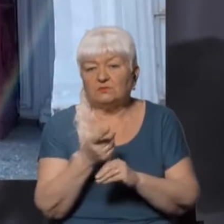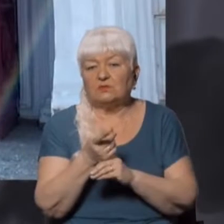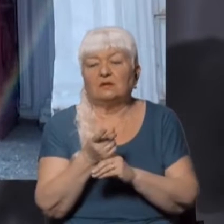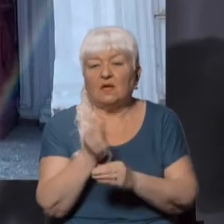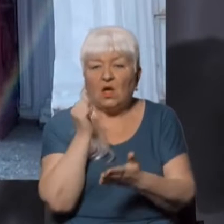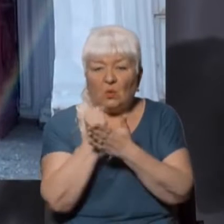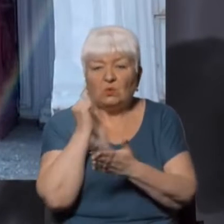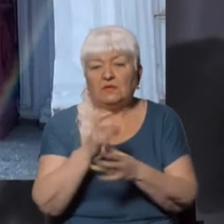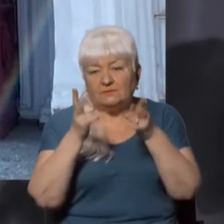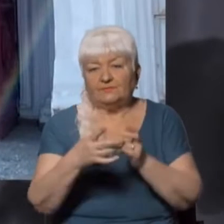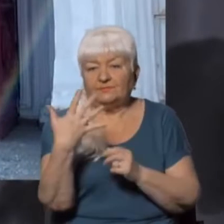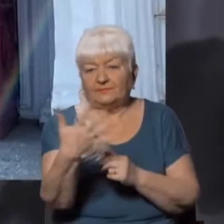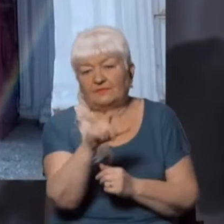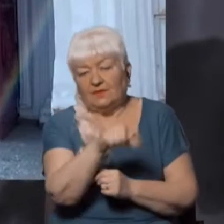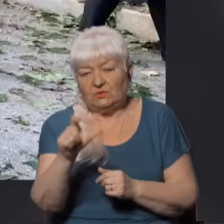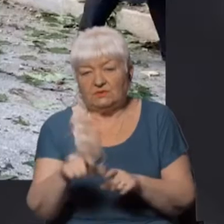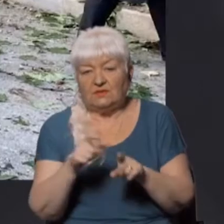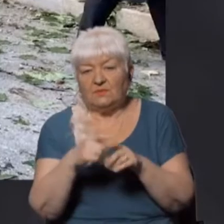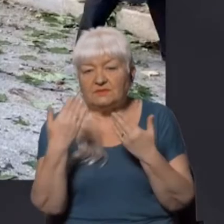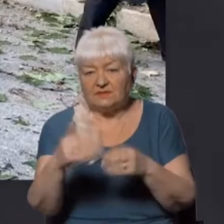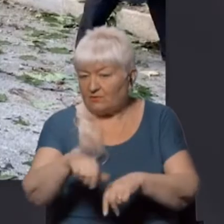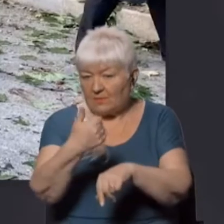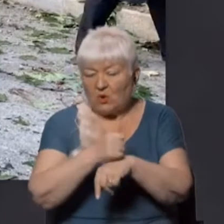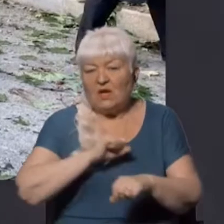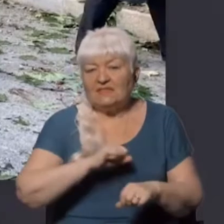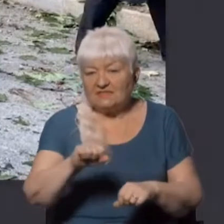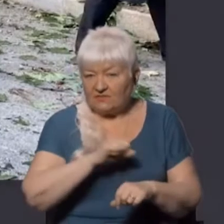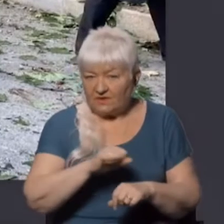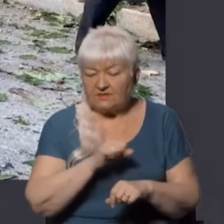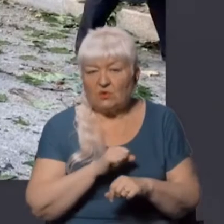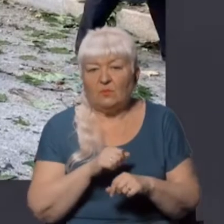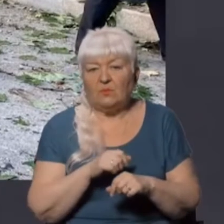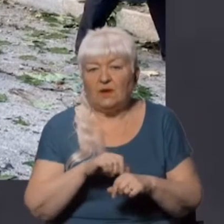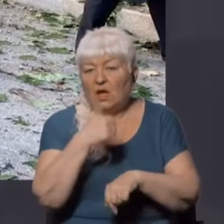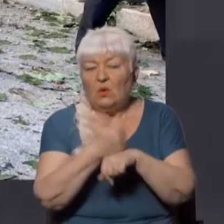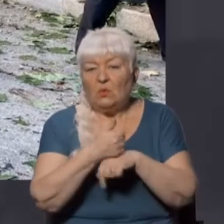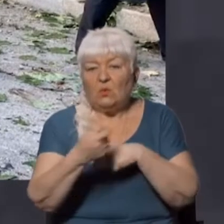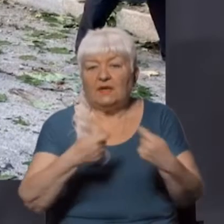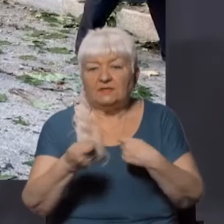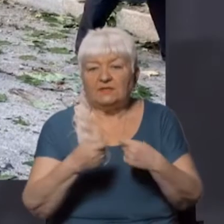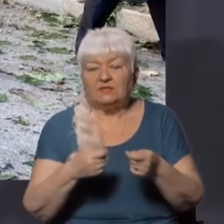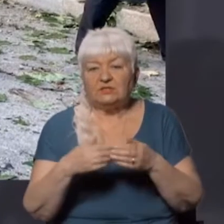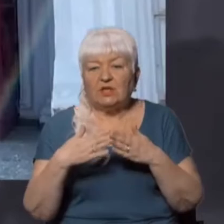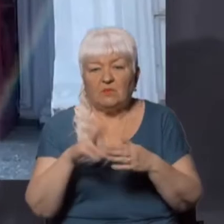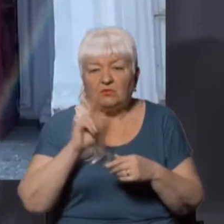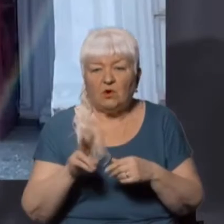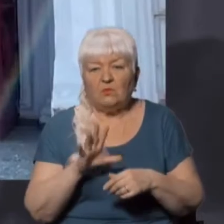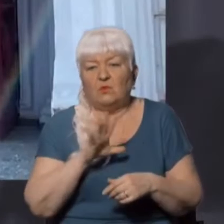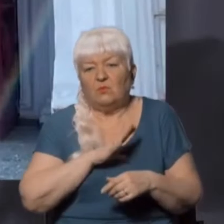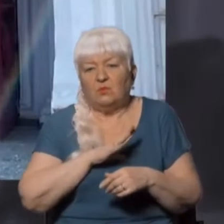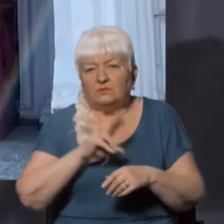осіб. За словами окупаційного очільника Севастополя Михайла Розважаєва, у двір штабу флоту прилетів неопізнений об'єкт.